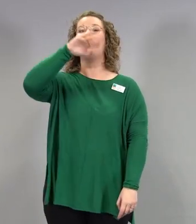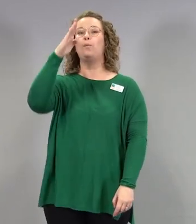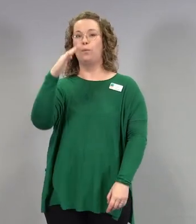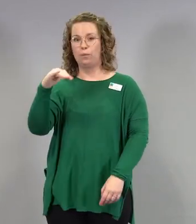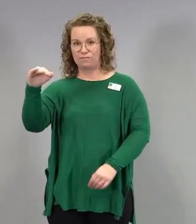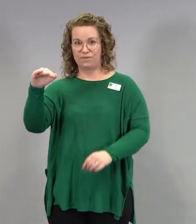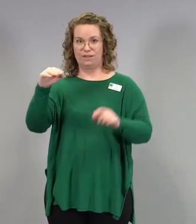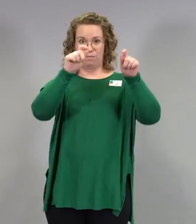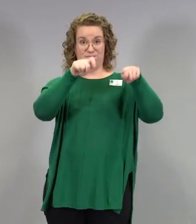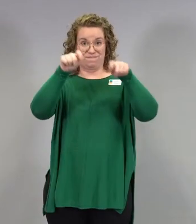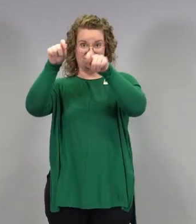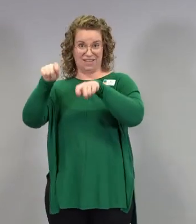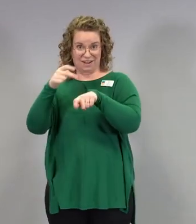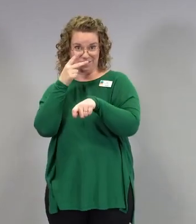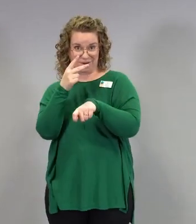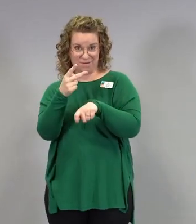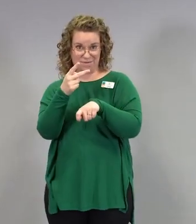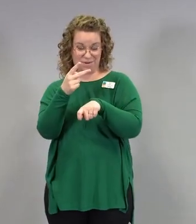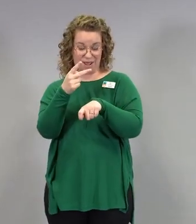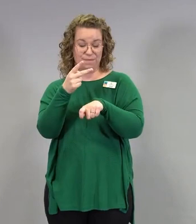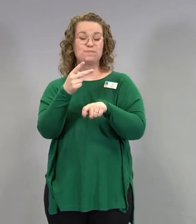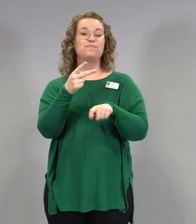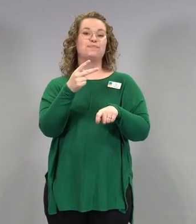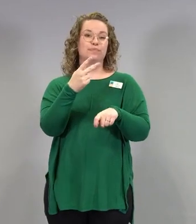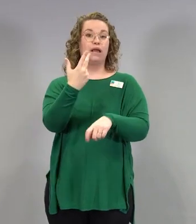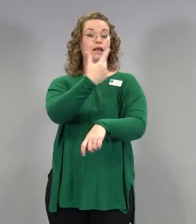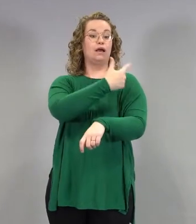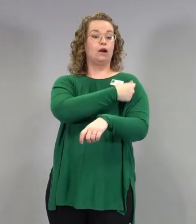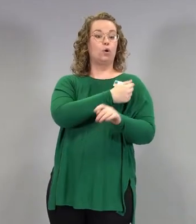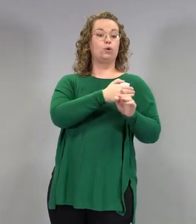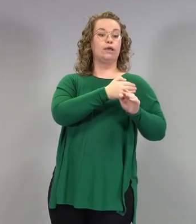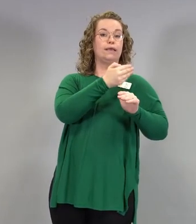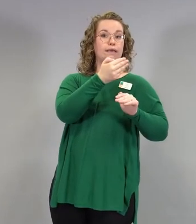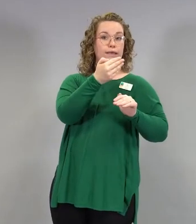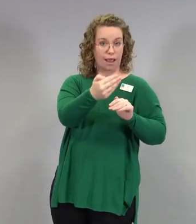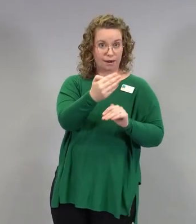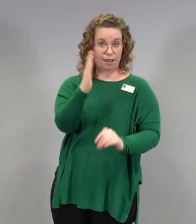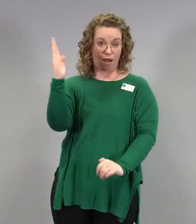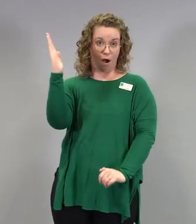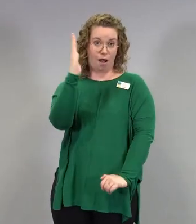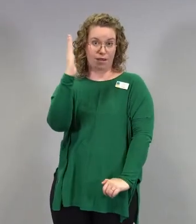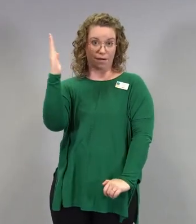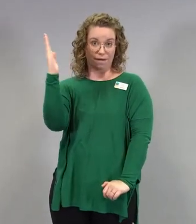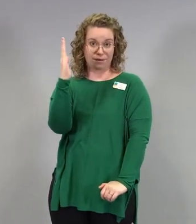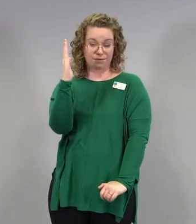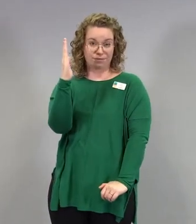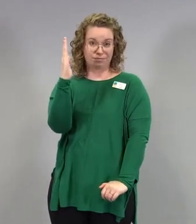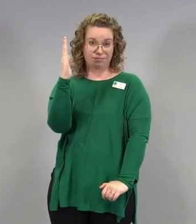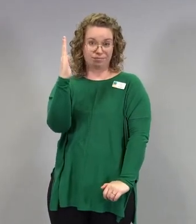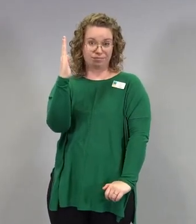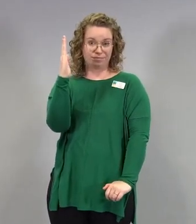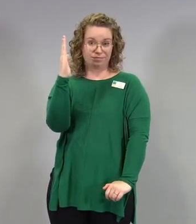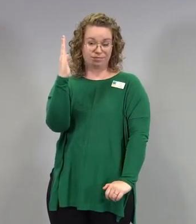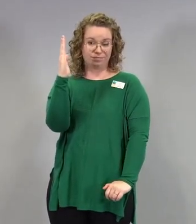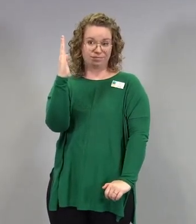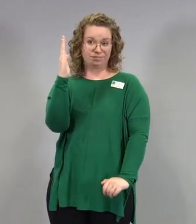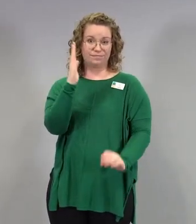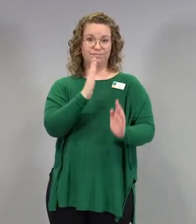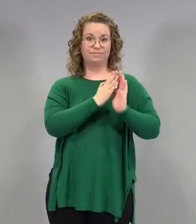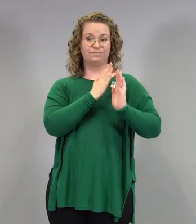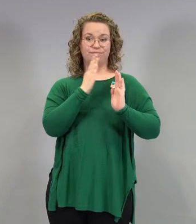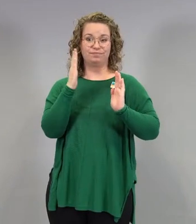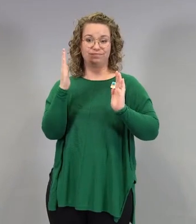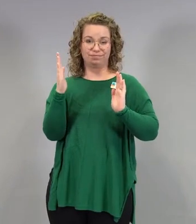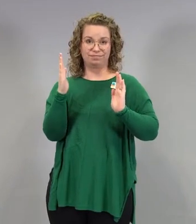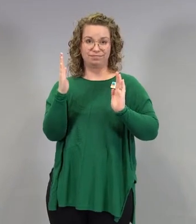sen jälkeen, kun on saatu se rokote, ja täällä on sitten